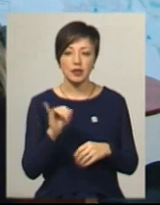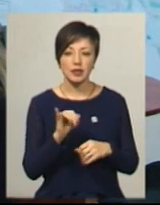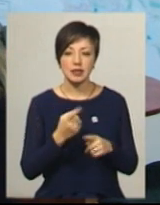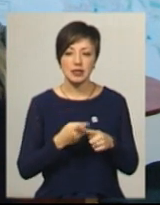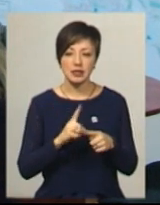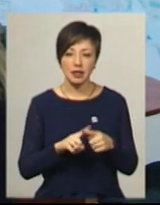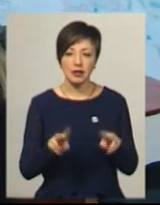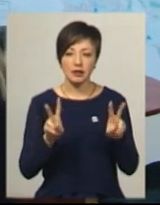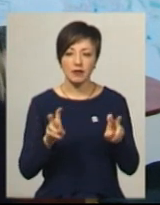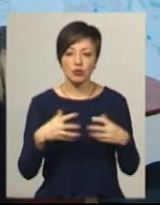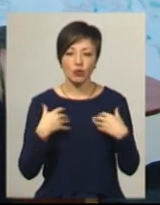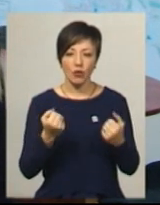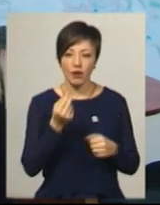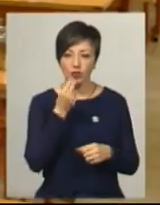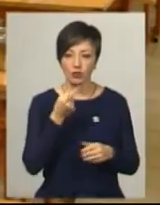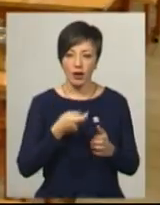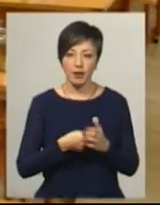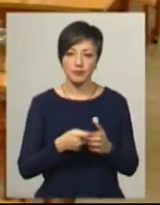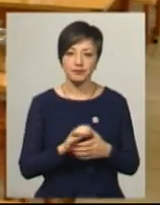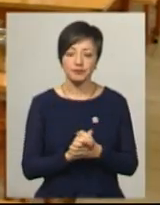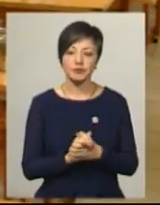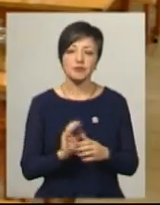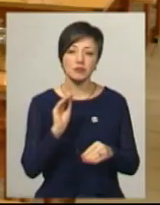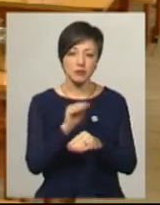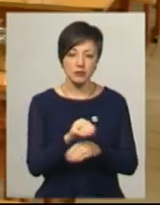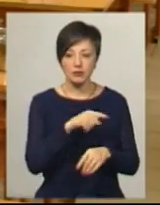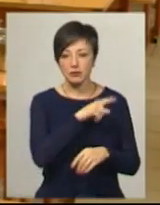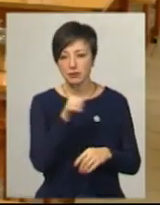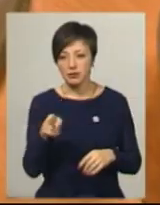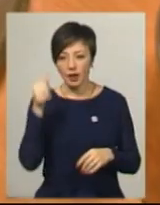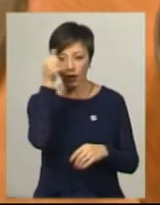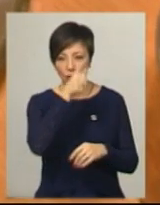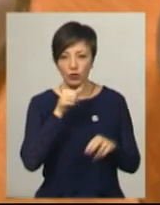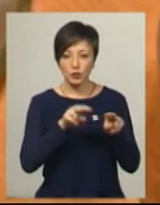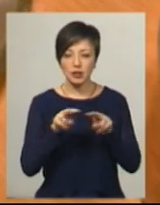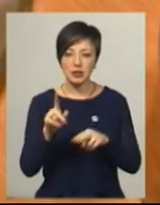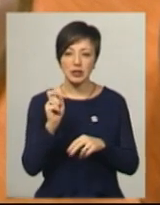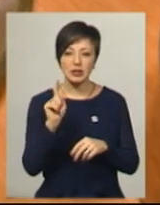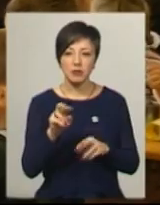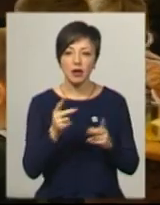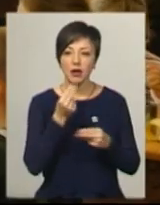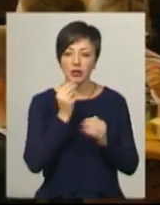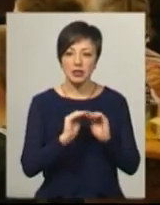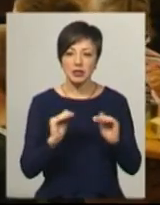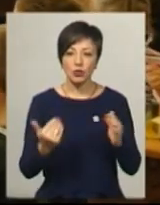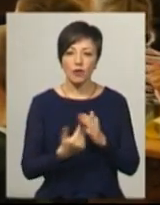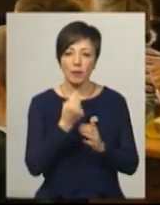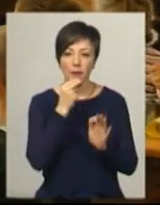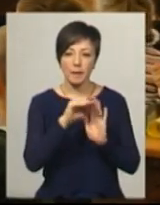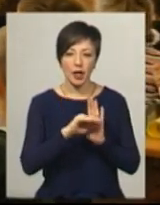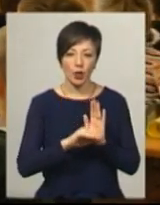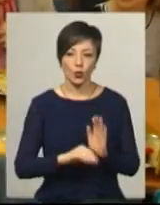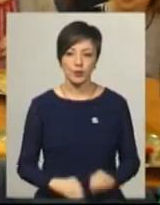це називається здорове харчування. Галина Мельник додає, протягом року будуть спостерігати за тим, як харчуються діти за новим меню.